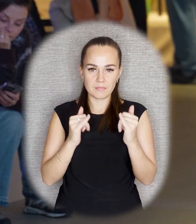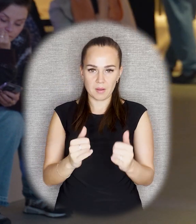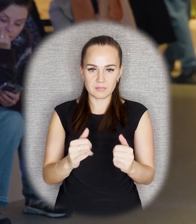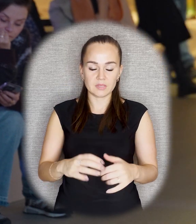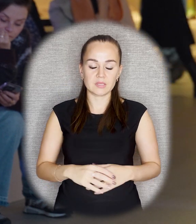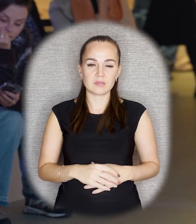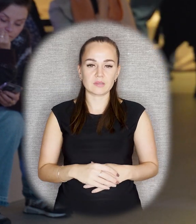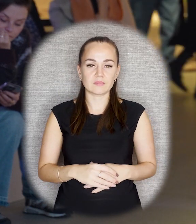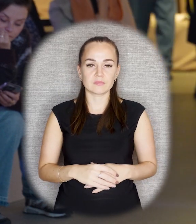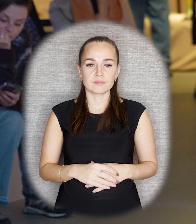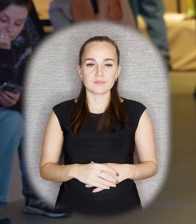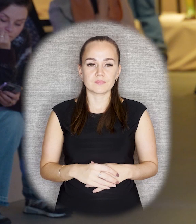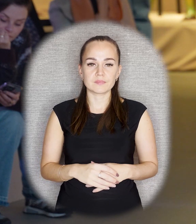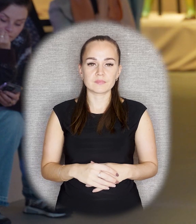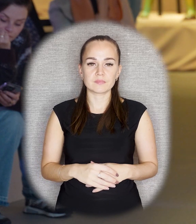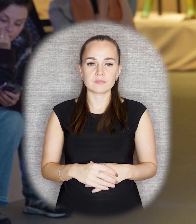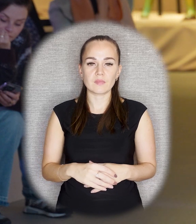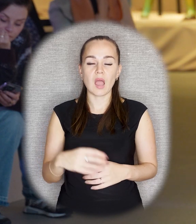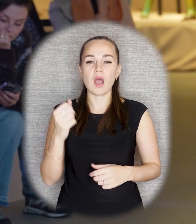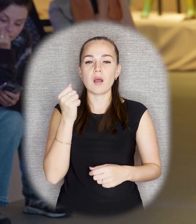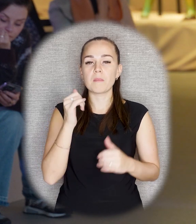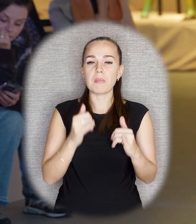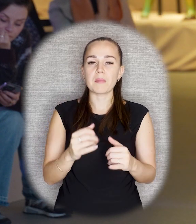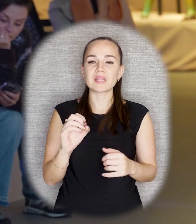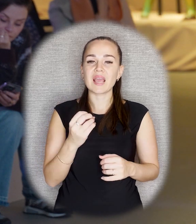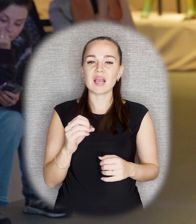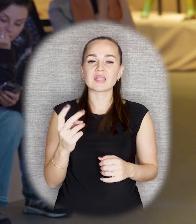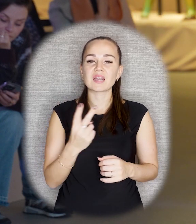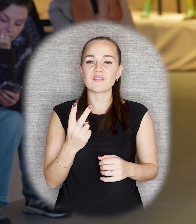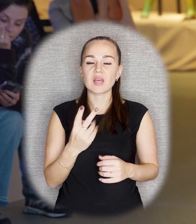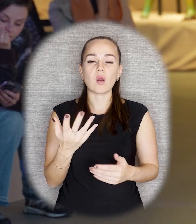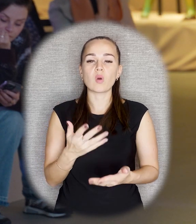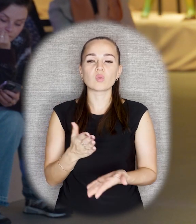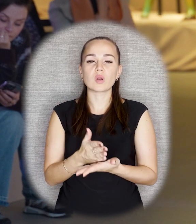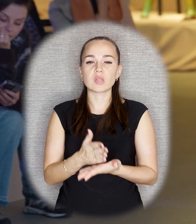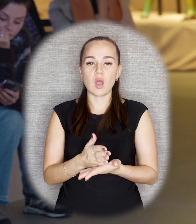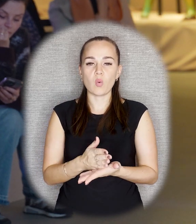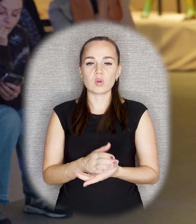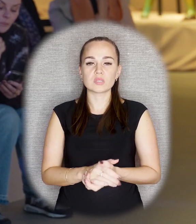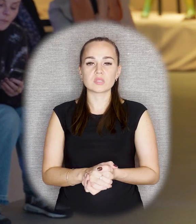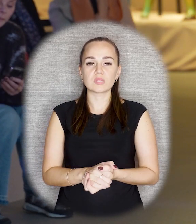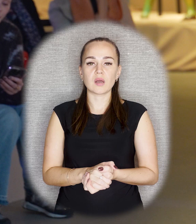памятниками. Это памятник Екатерине Второй, который находится в